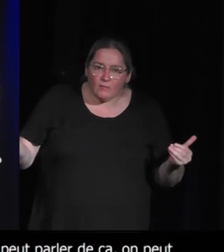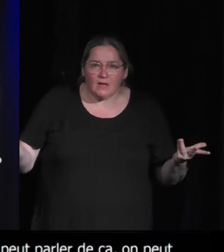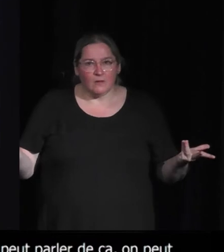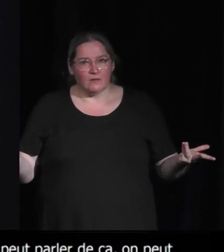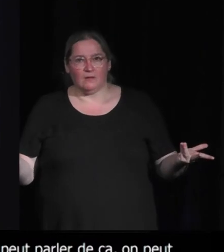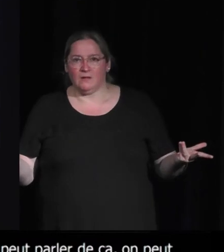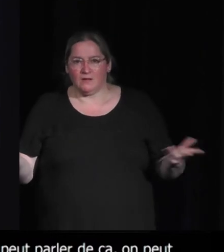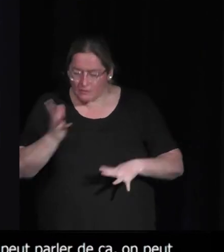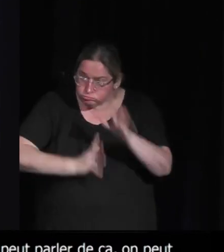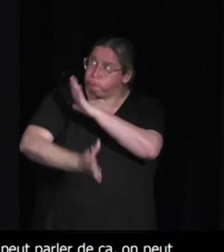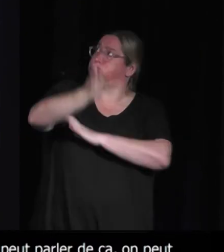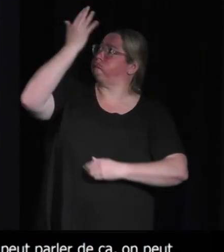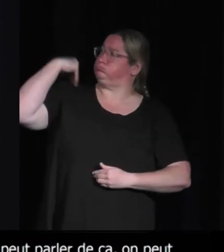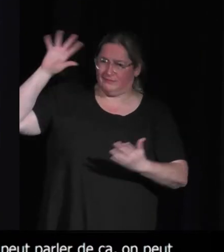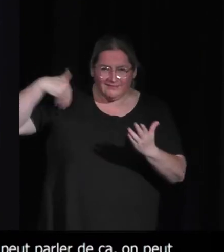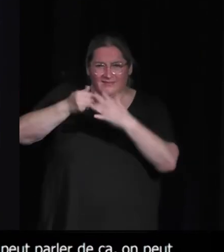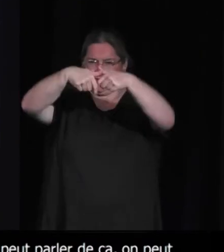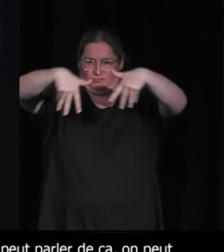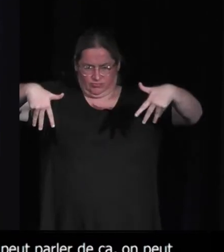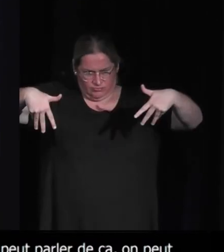l'ensemble des êtres vivants.